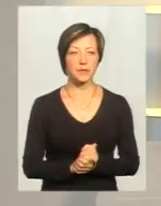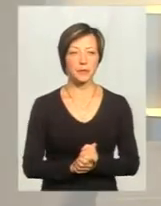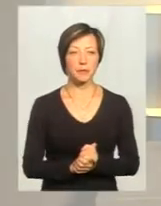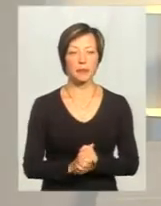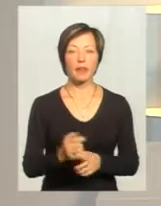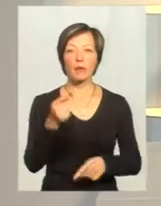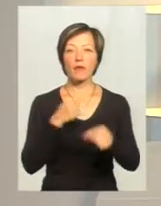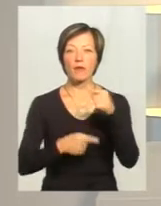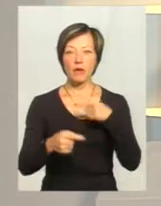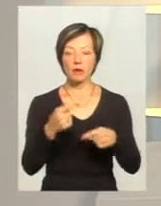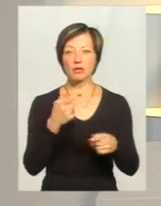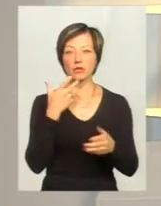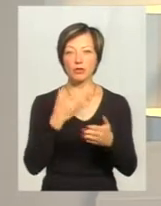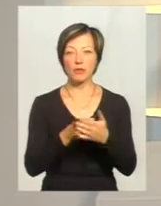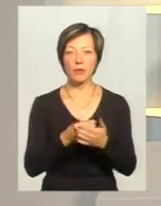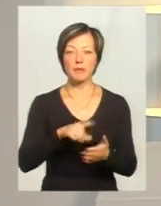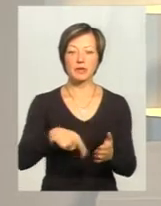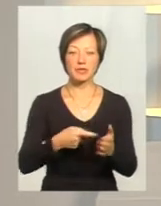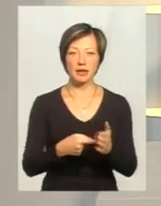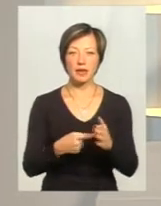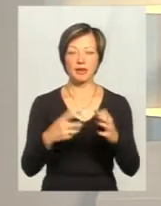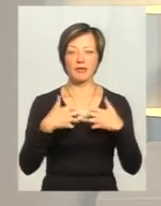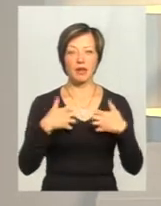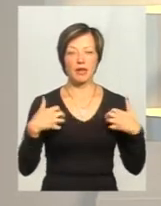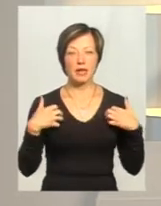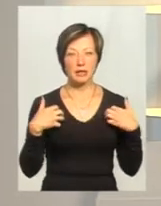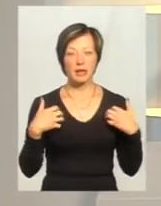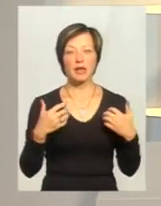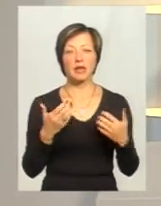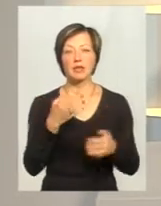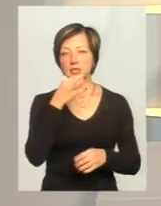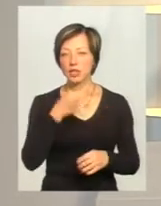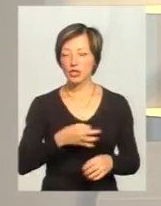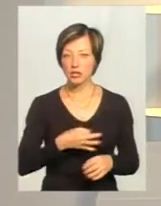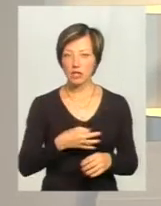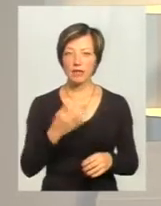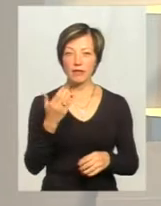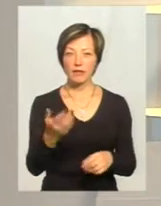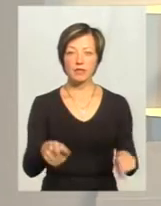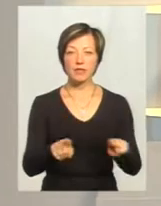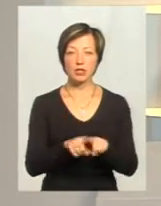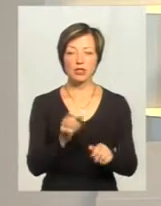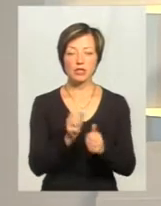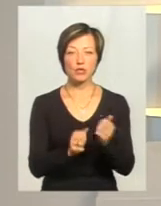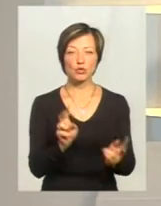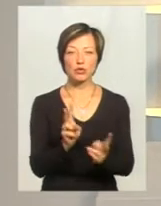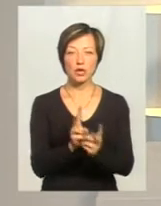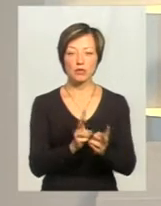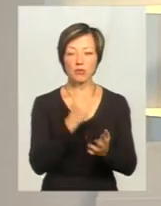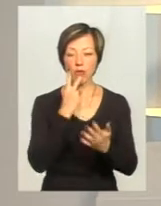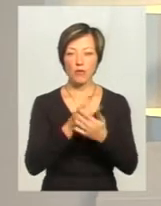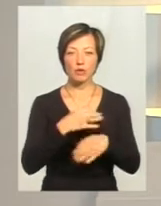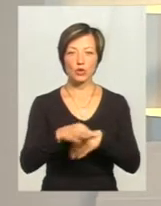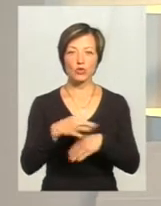повернемося до міських, скажімо так, тварин. Скажіть, пані Олено, ви все ж таки частіше стикаєтеся з проями